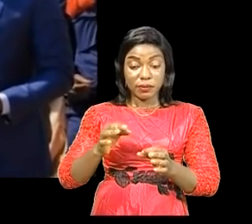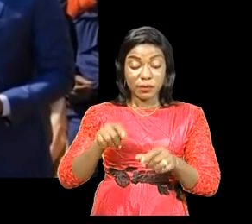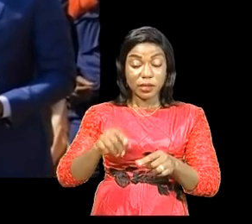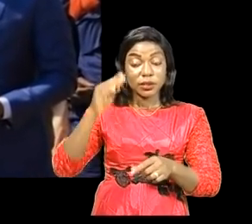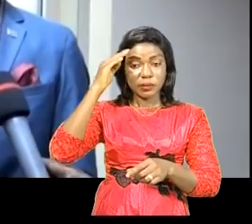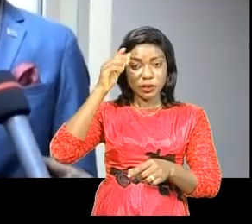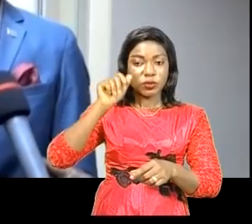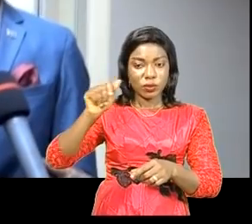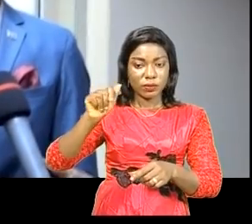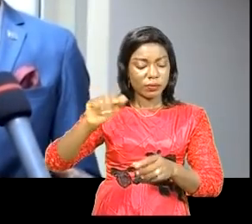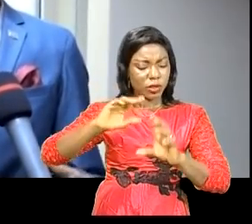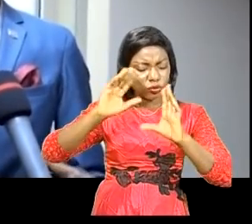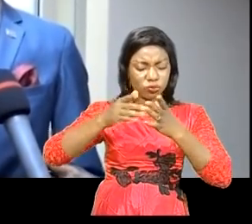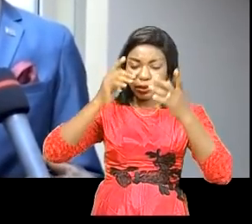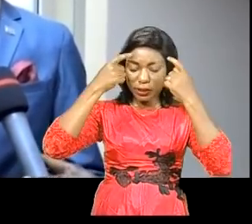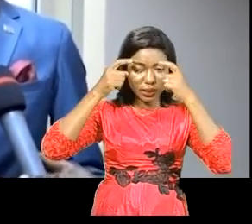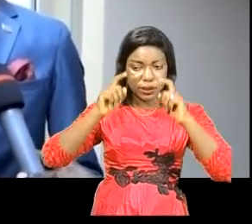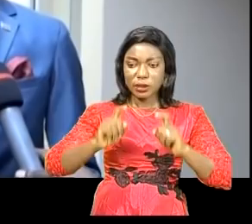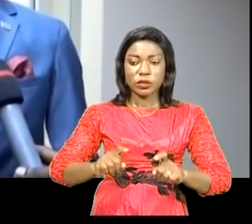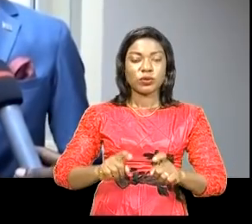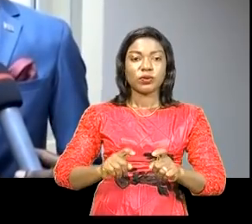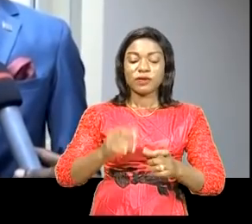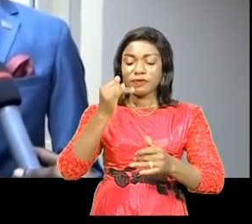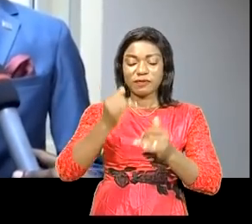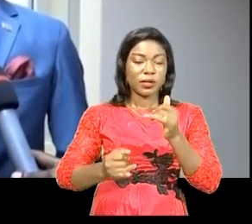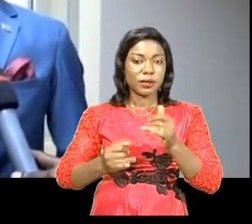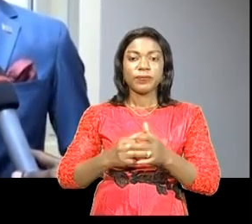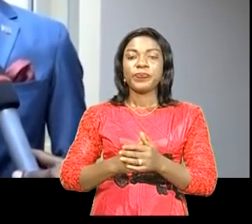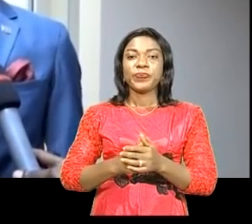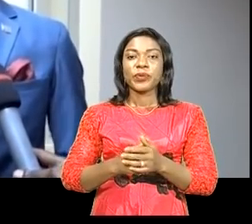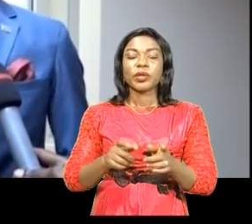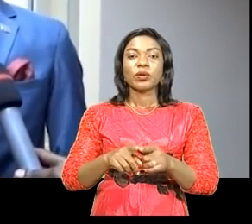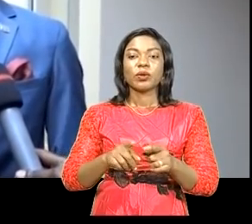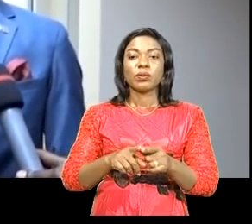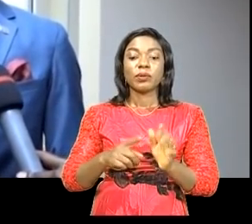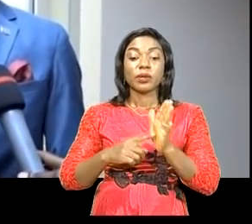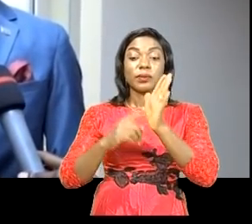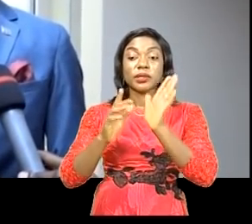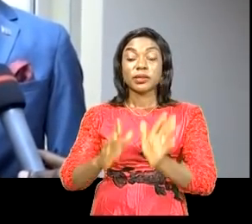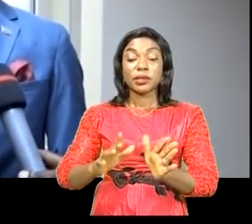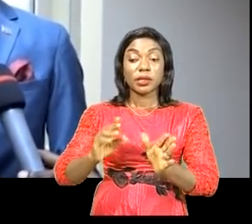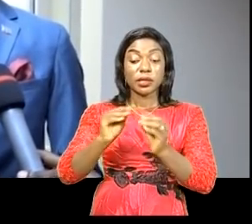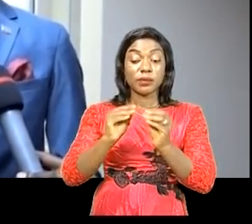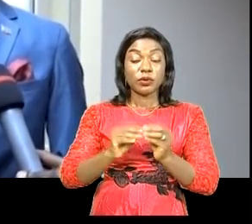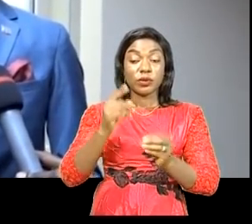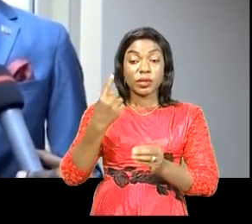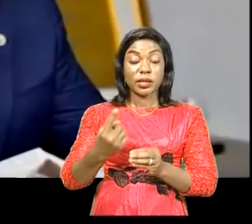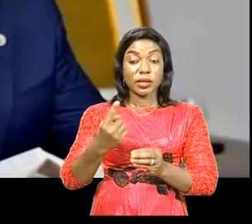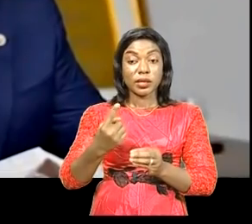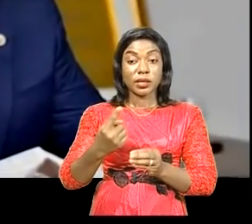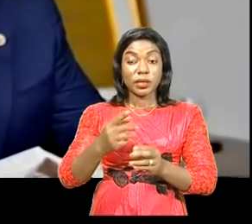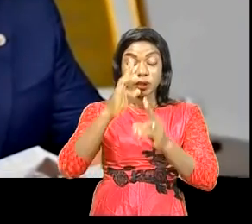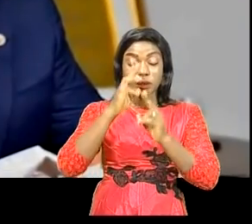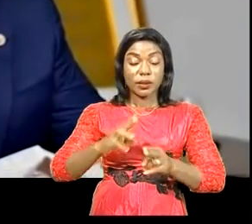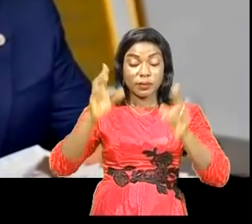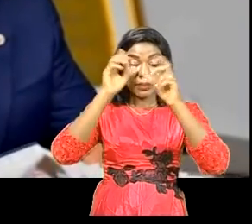à lui qu'il revient une décision finale en tant que représentant numéro un de son excellence, monsieur le